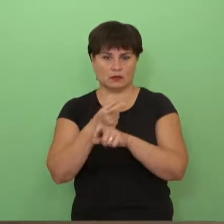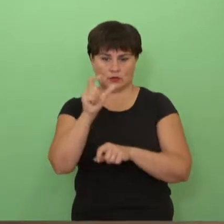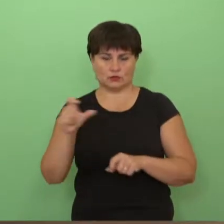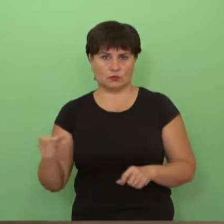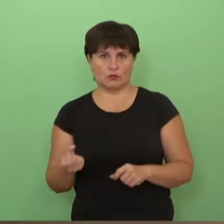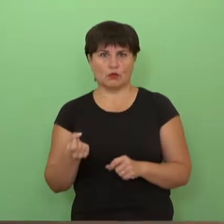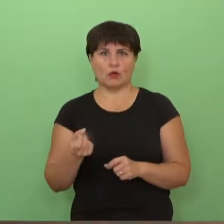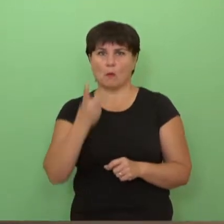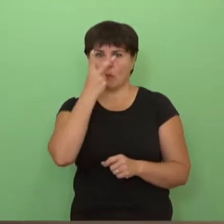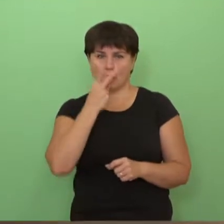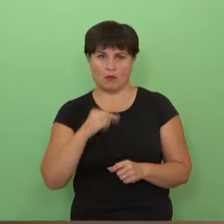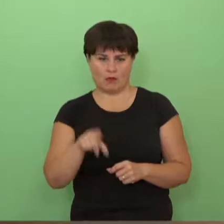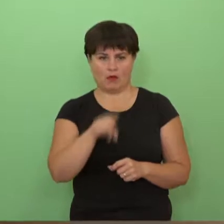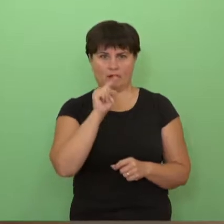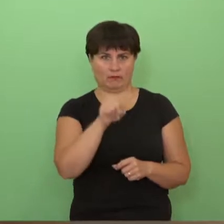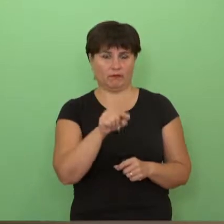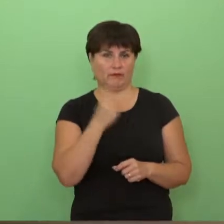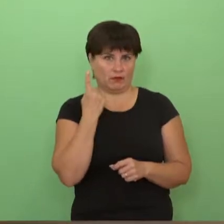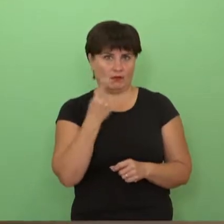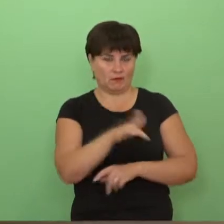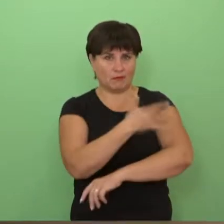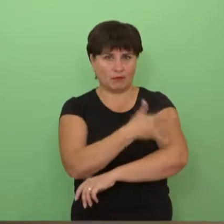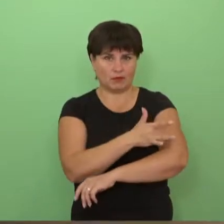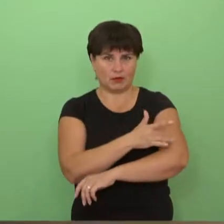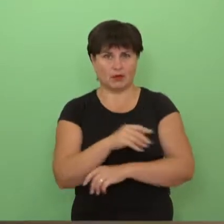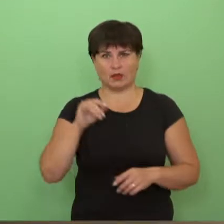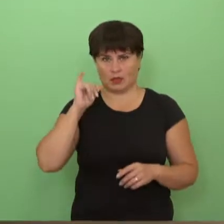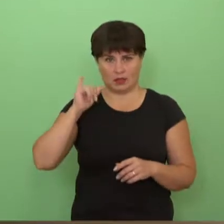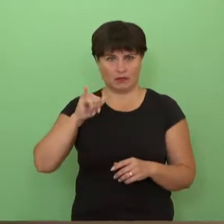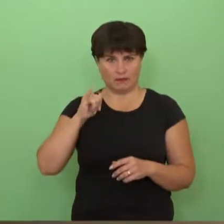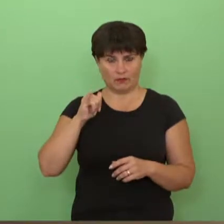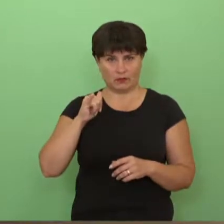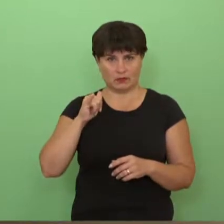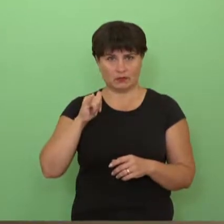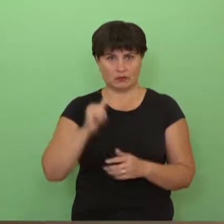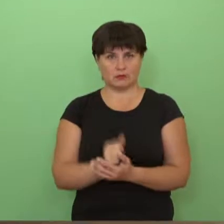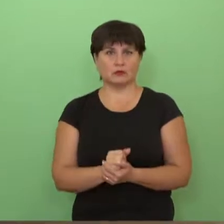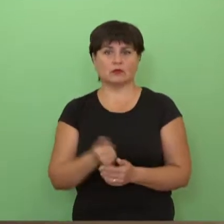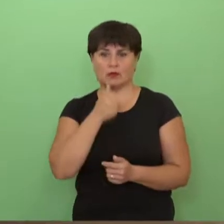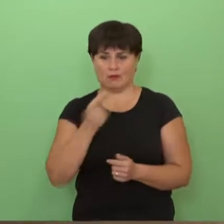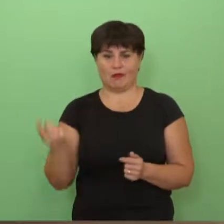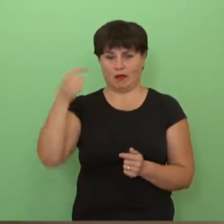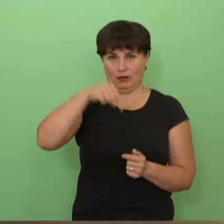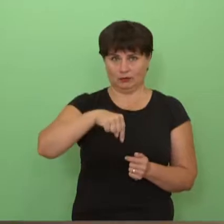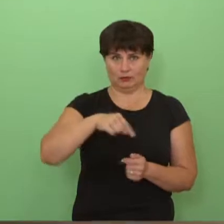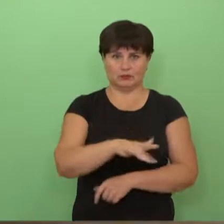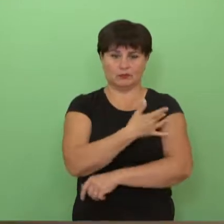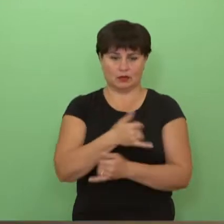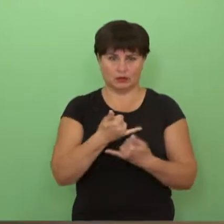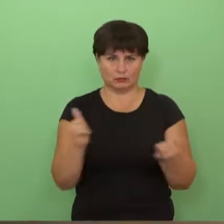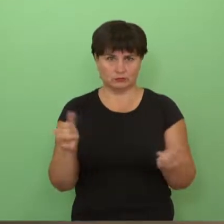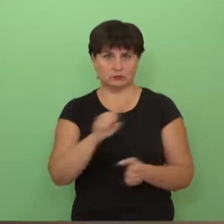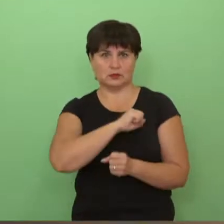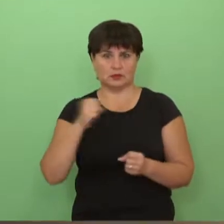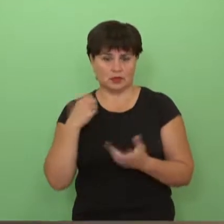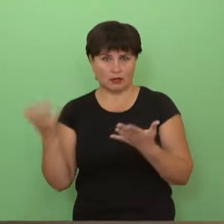priprato prie tos dienos paslaugos, įvertino tai, kad tu vis tiek ateini, gauni paslaugą,